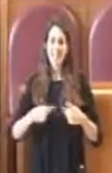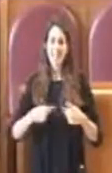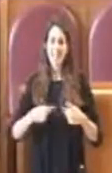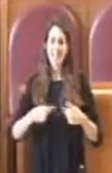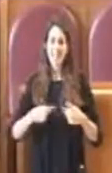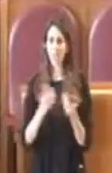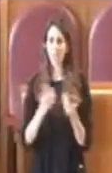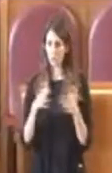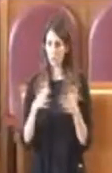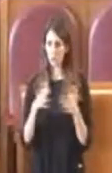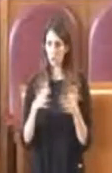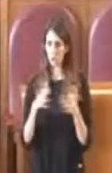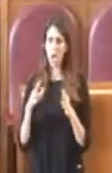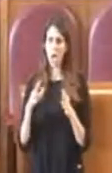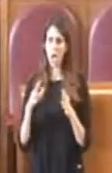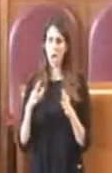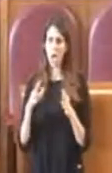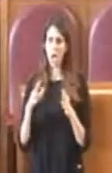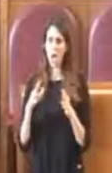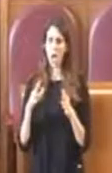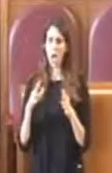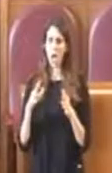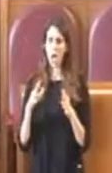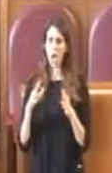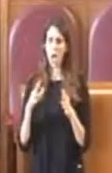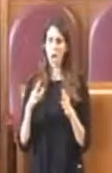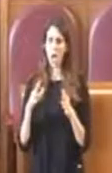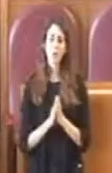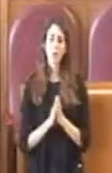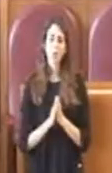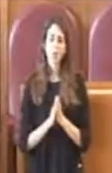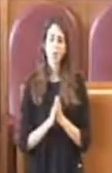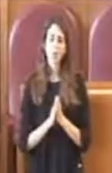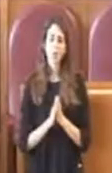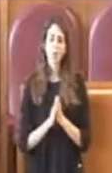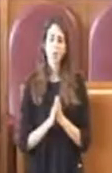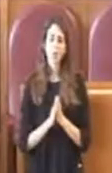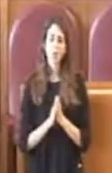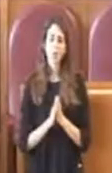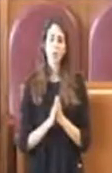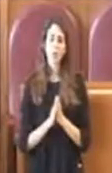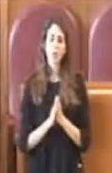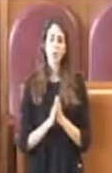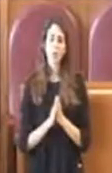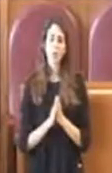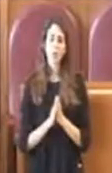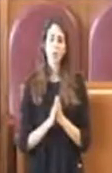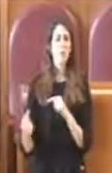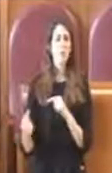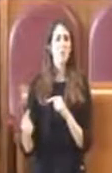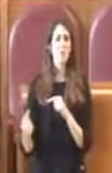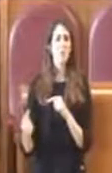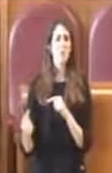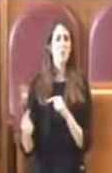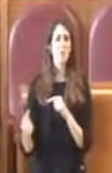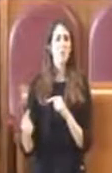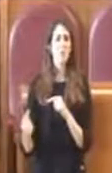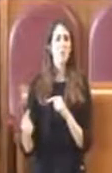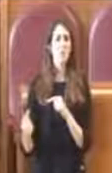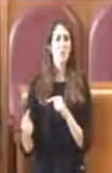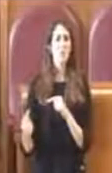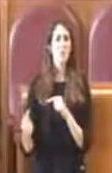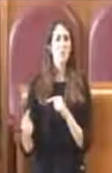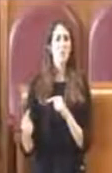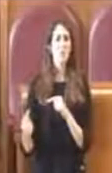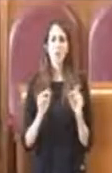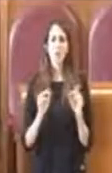consigliera Celli, sta facendo continue interlocuzioni, interlocuzioni con tutti